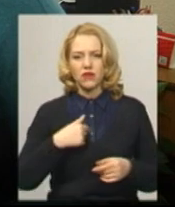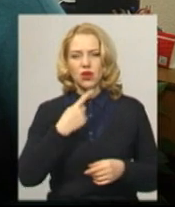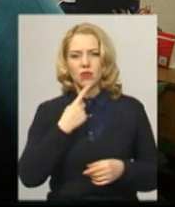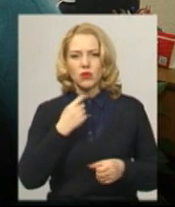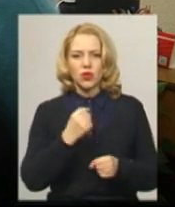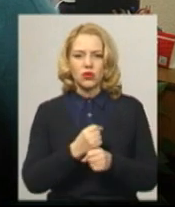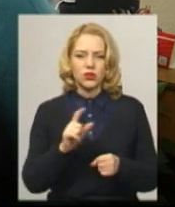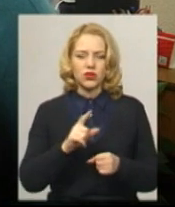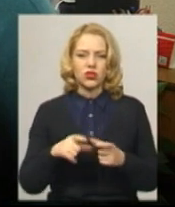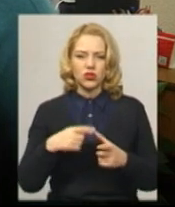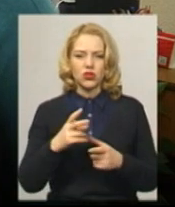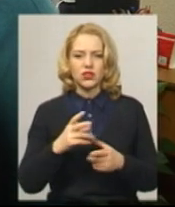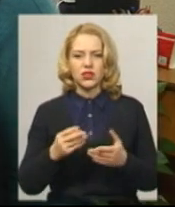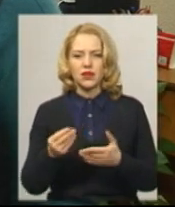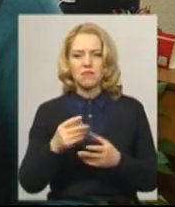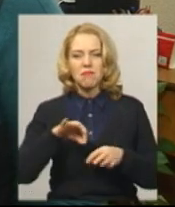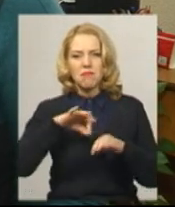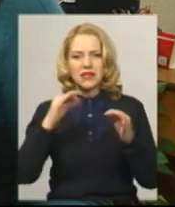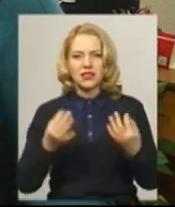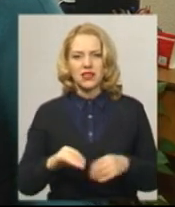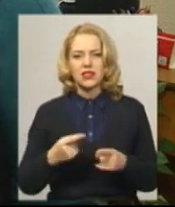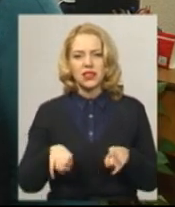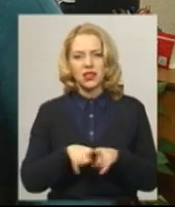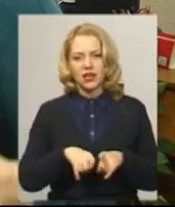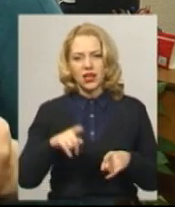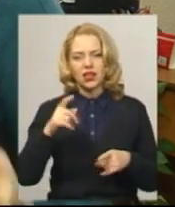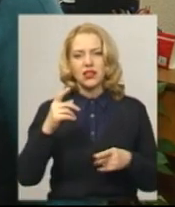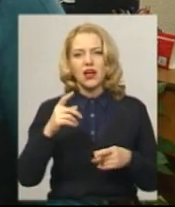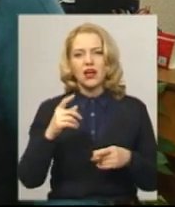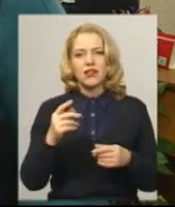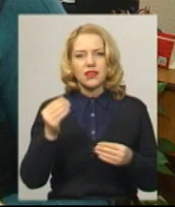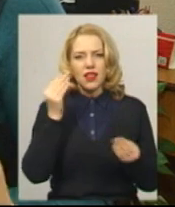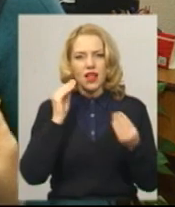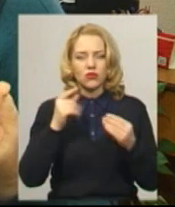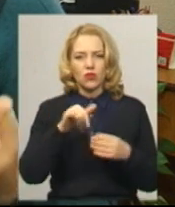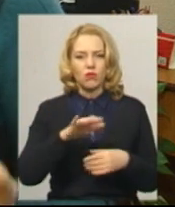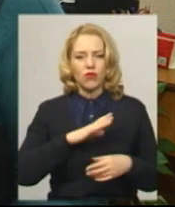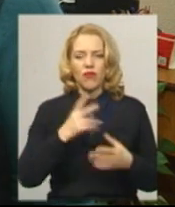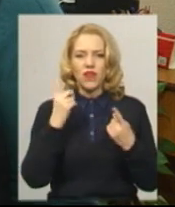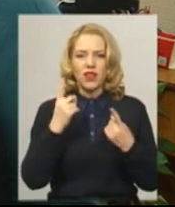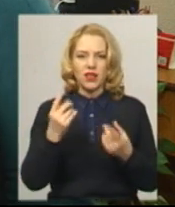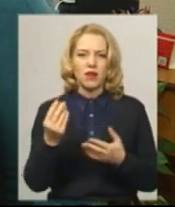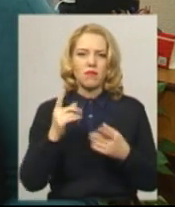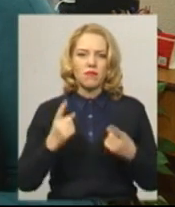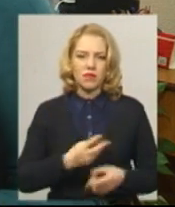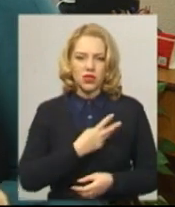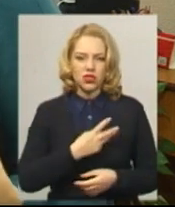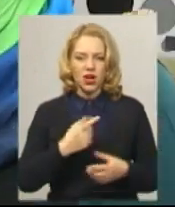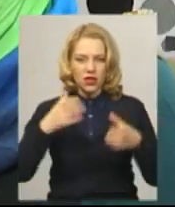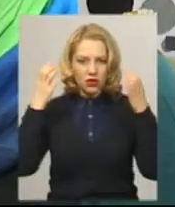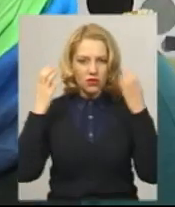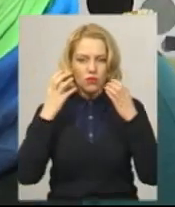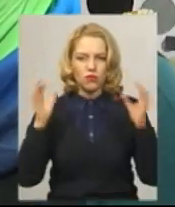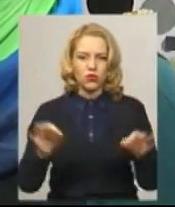серветок, з бісеру, вона любила все мистецьке. Та крім таланту в неї було ще й велике бажання. Вона могла малювати і пензликом, і руками, одягала навушники,